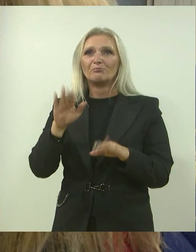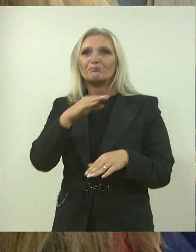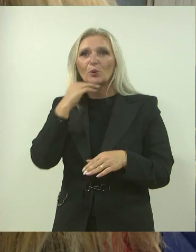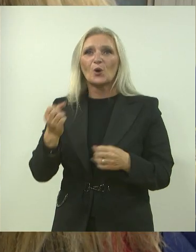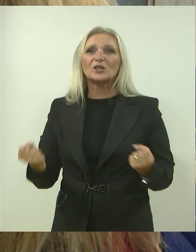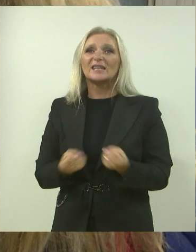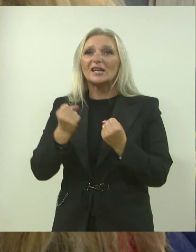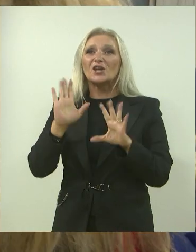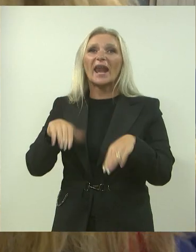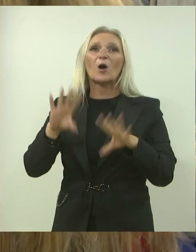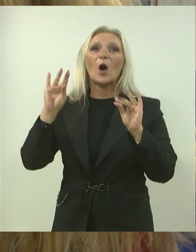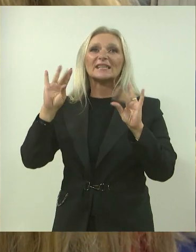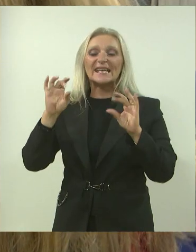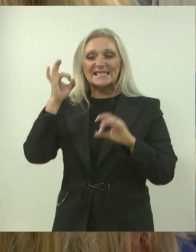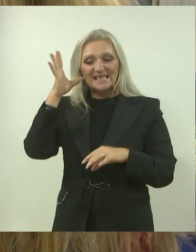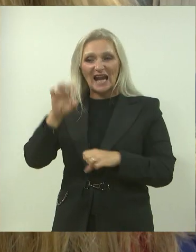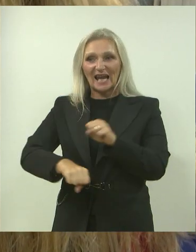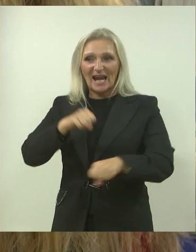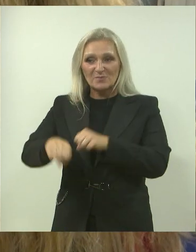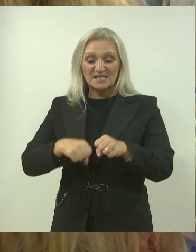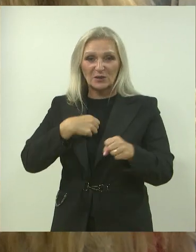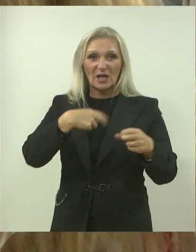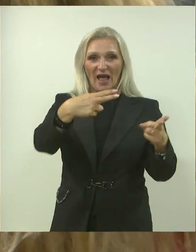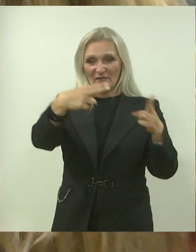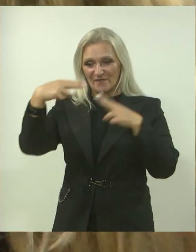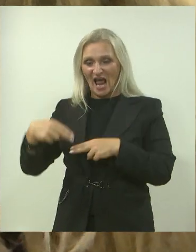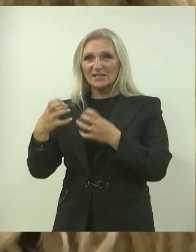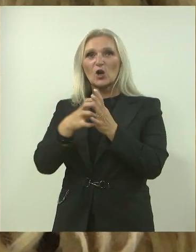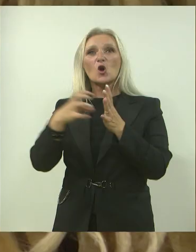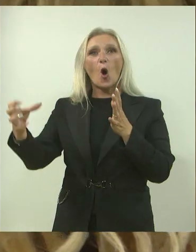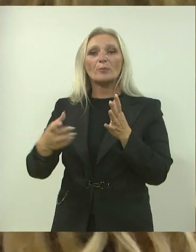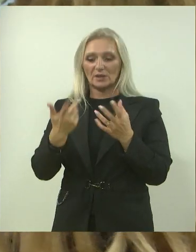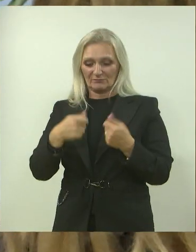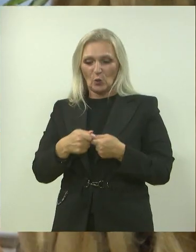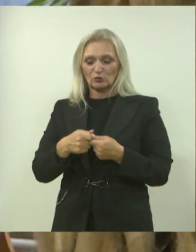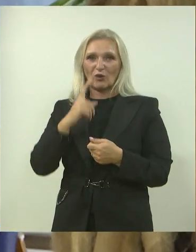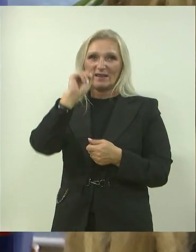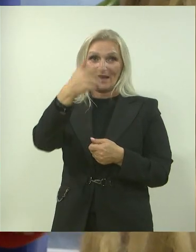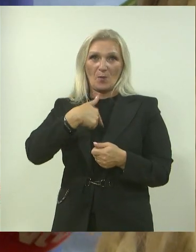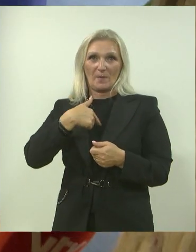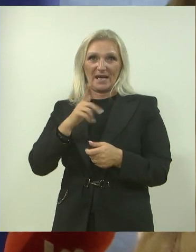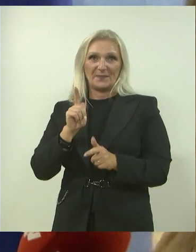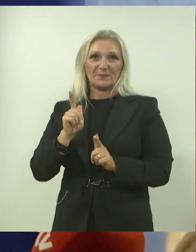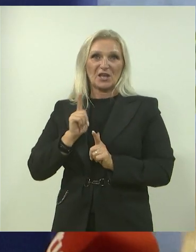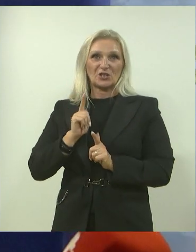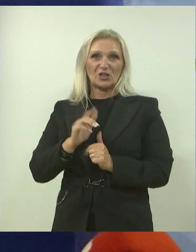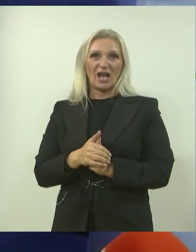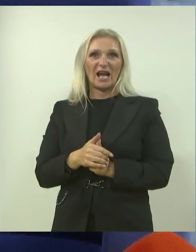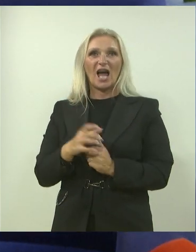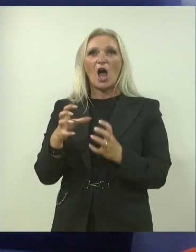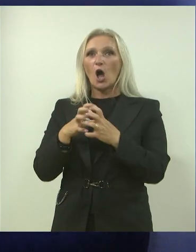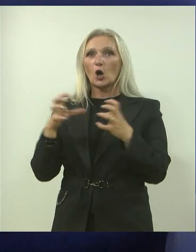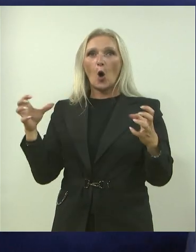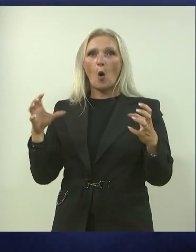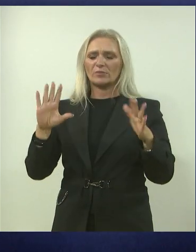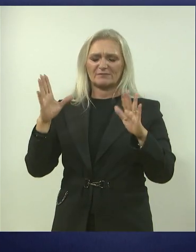deset dana na biciklu. Da, vratio sam se nazad sa kombijom, od strane udruge, koja je me tamo pričekala, taj kombij